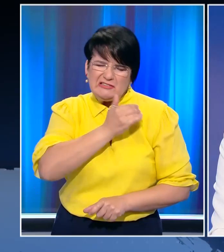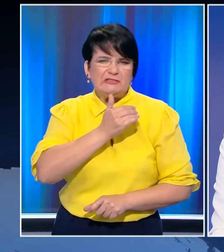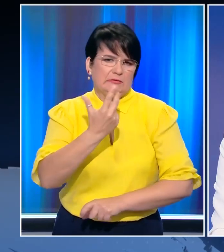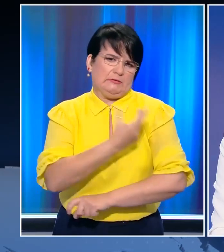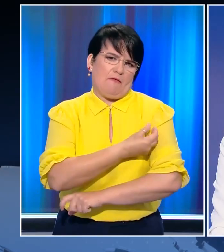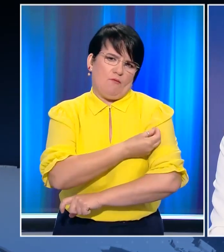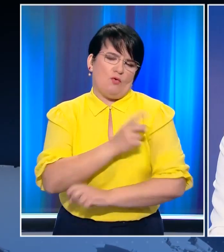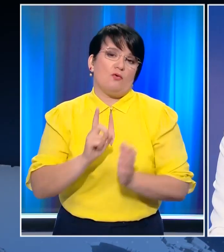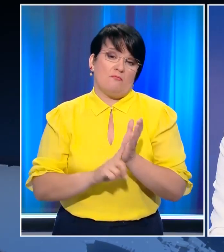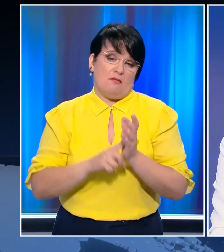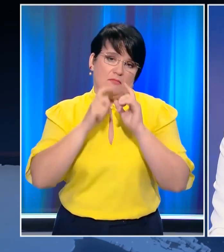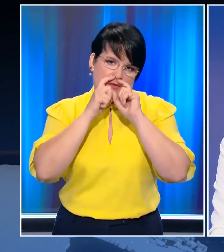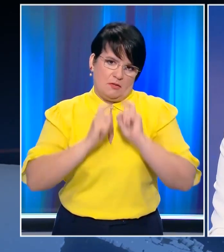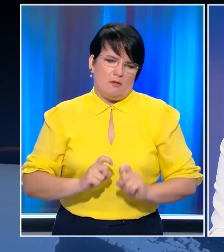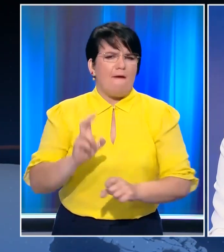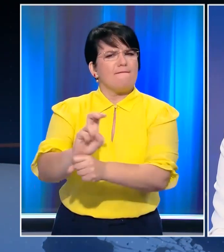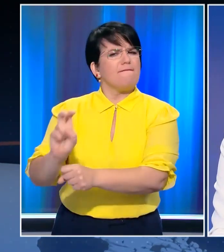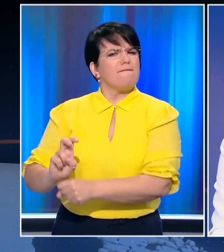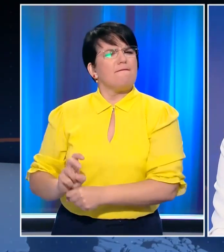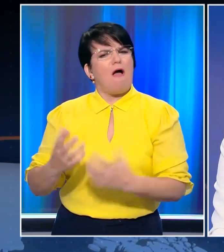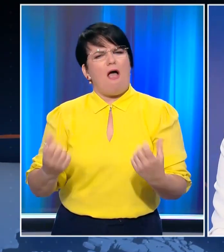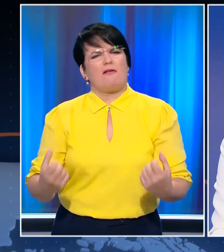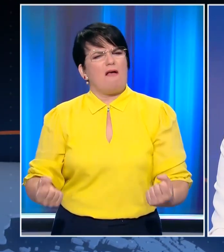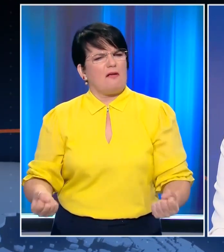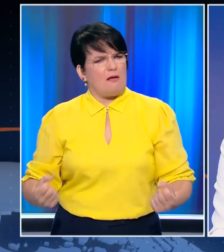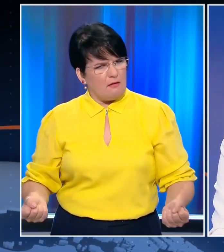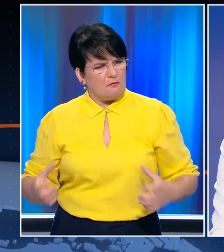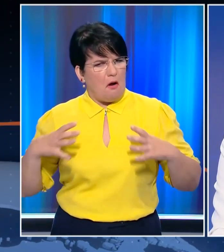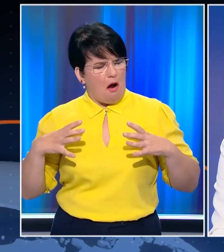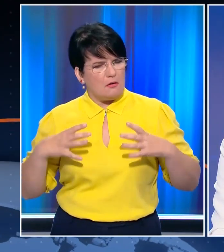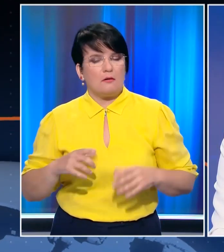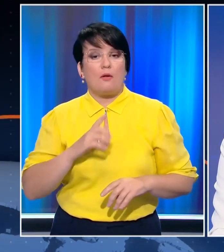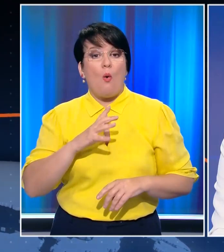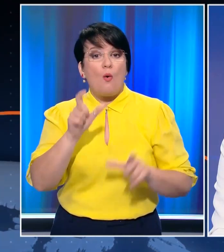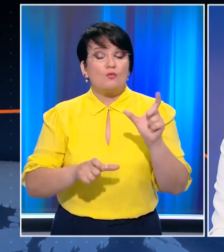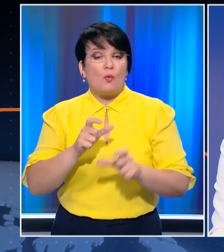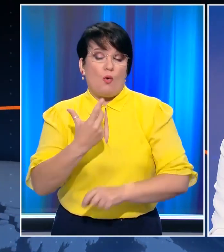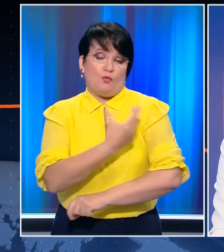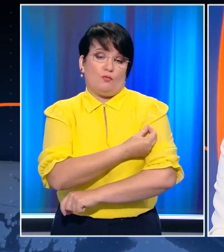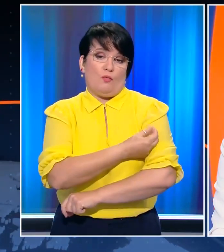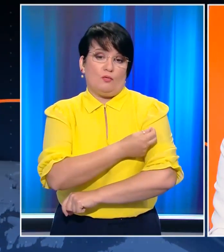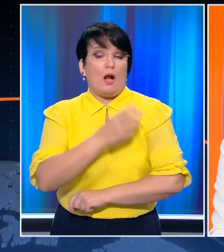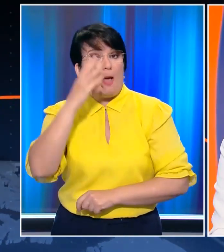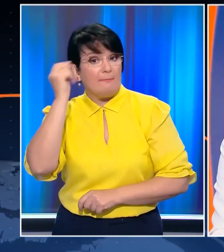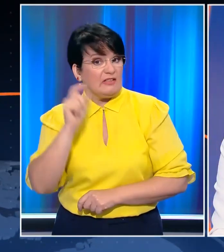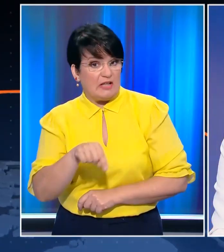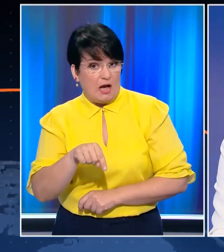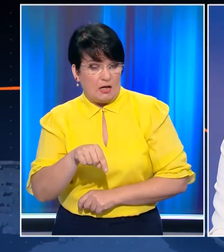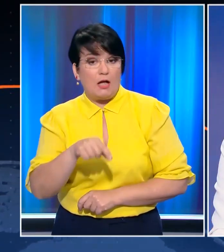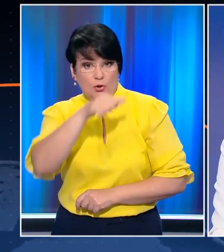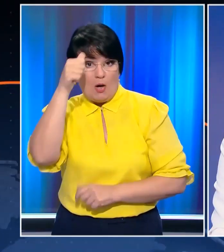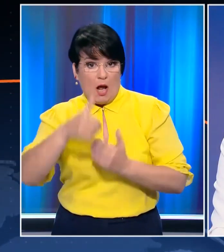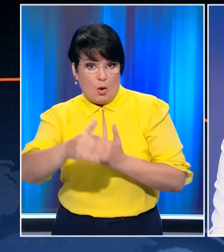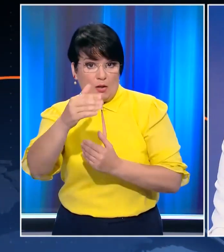εμβολιαστούν. Έχουμε πολλά διαθέσιμα εμβόλια είπε ο κυρία Κωνσταντάκης πρέπει όλοι οι πολίτες να εμβολιαστούν μην ξεχνά σε βλατεία ότι είμαστε στην καρδιά του